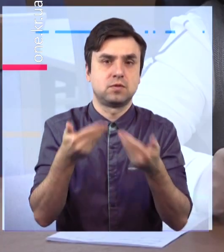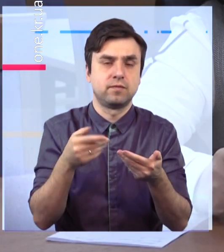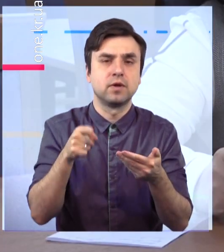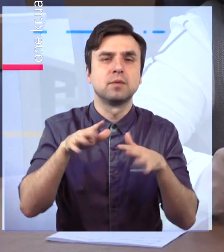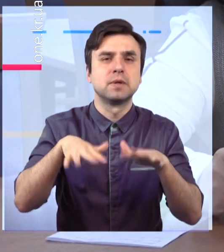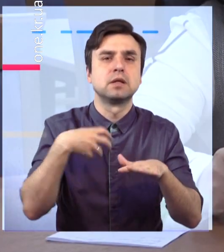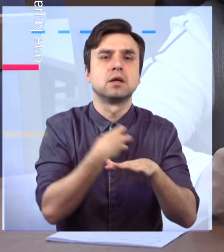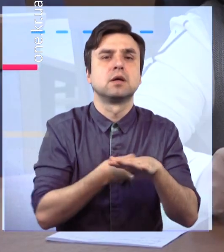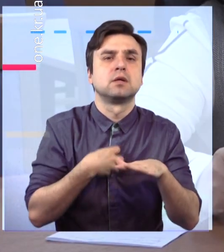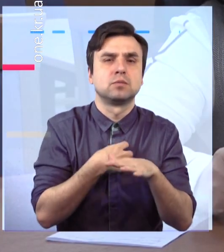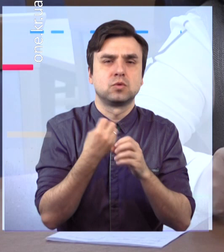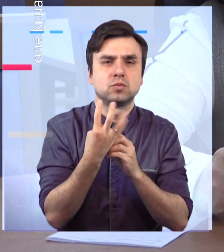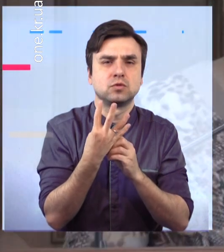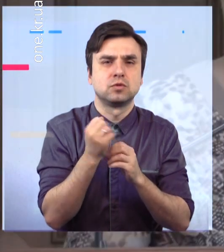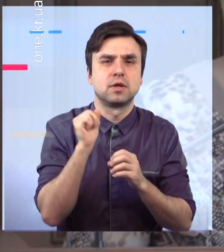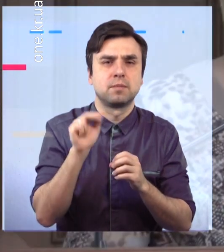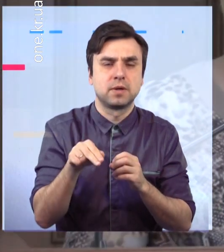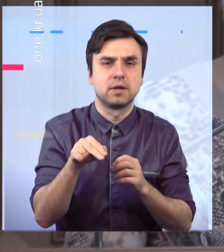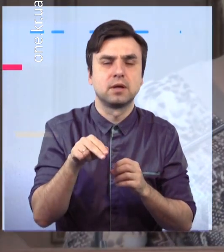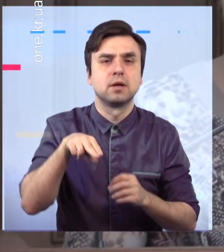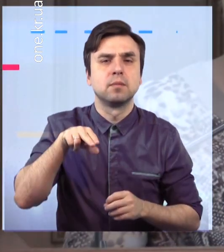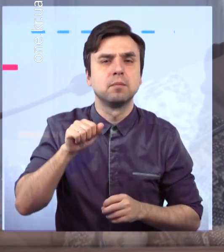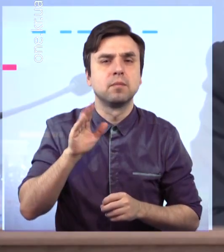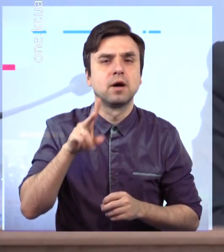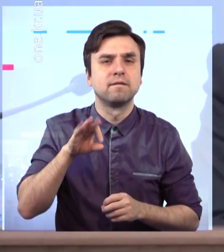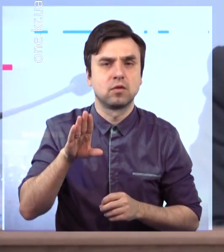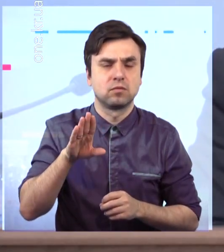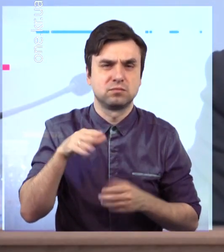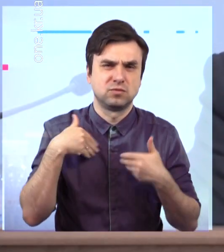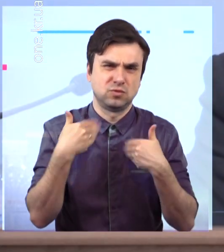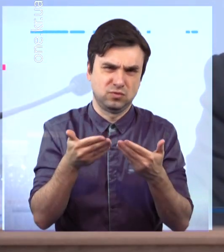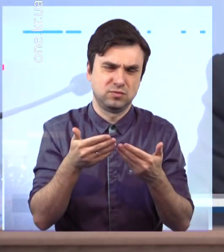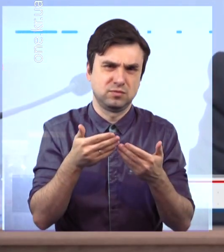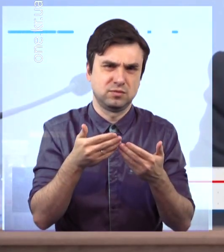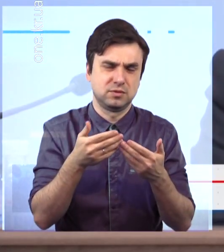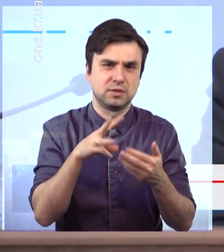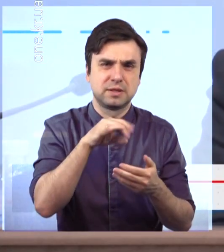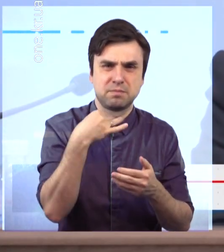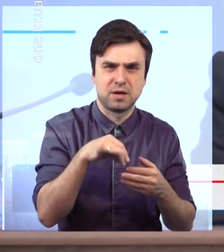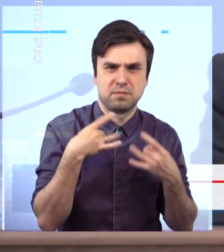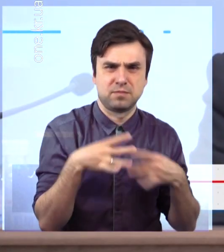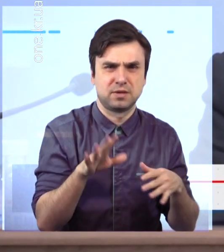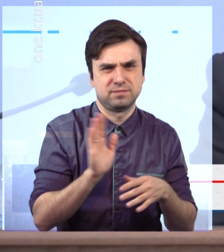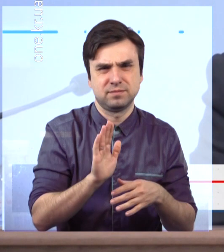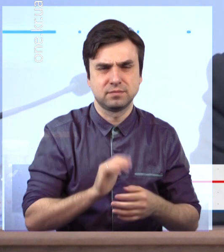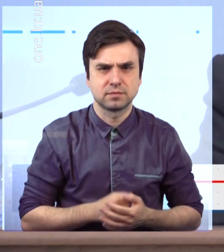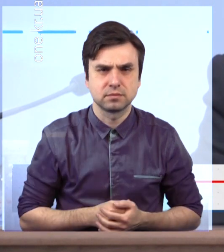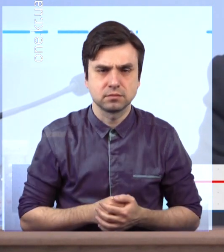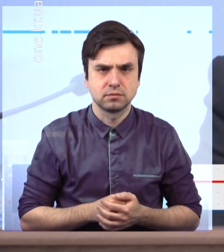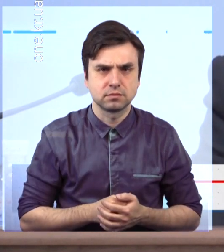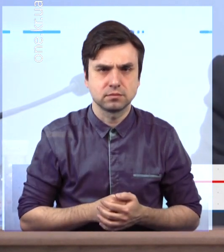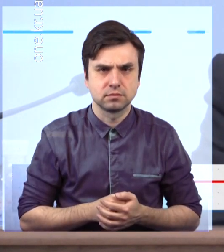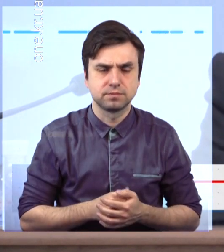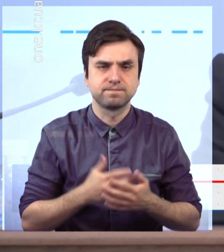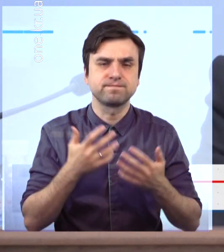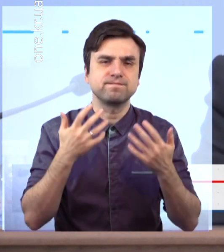квітня вніс мер міста Костянтин Павлов. З метою запобігання поширення на територію України